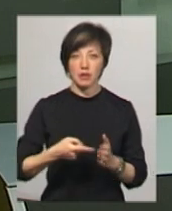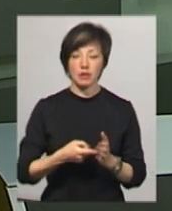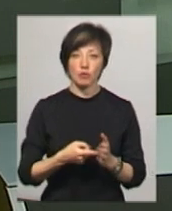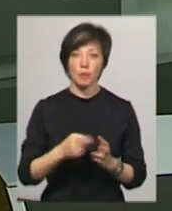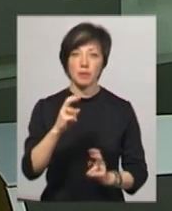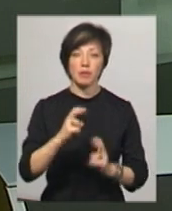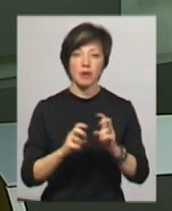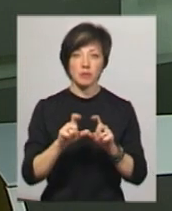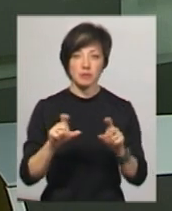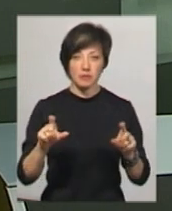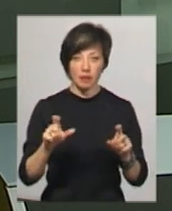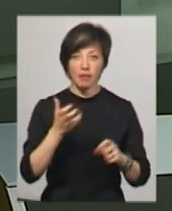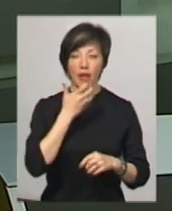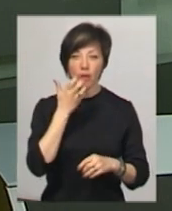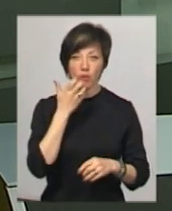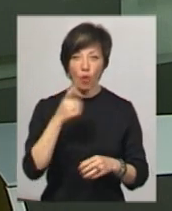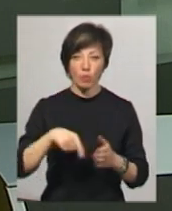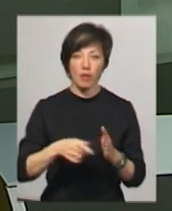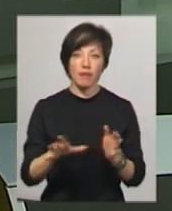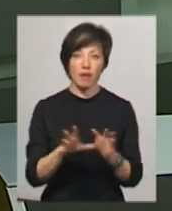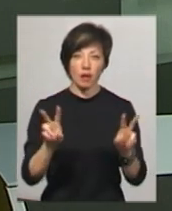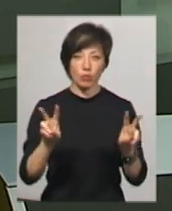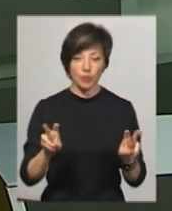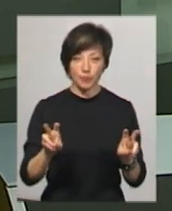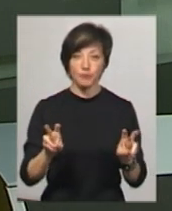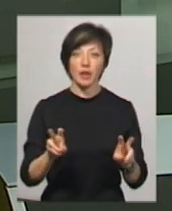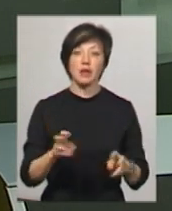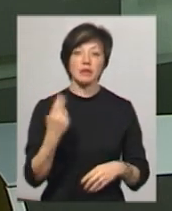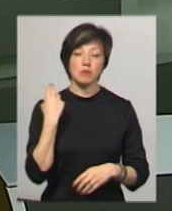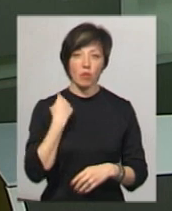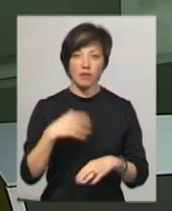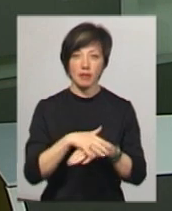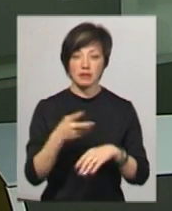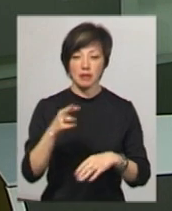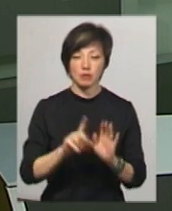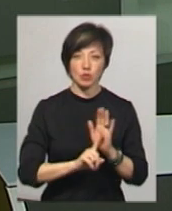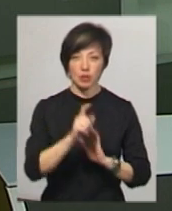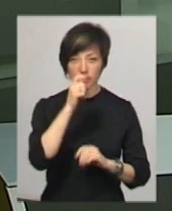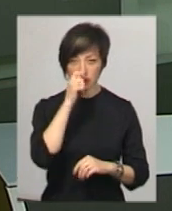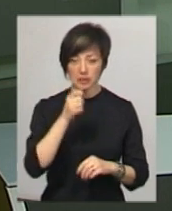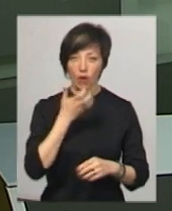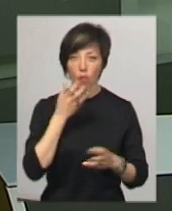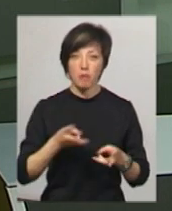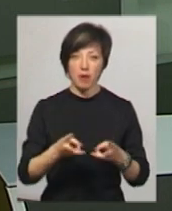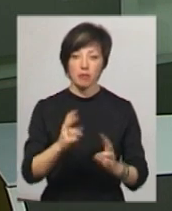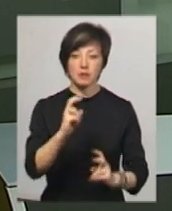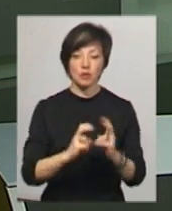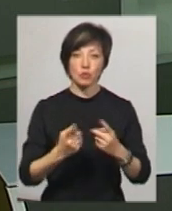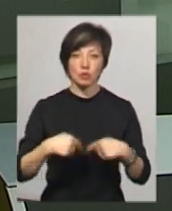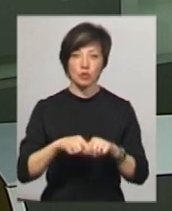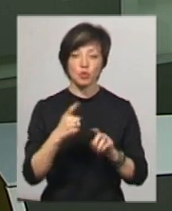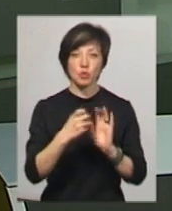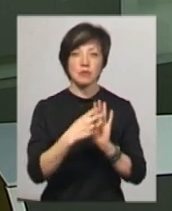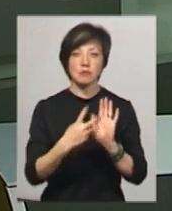комунального підприємства Хмельницьк Теплокомуненерго Володимир Скалій, заборгованість населення на початок квітня за опалення підприємства становить